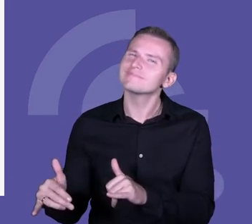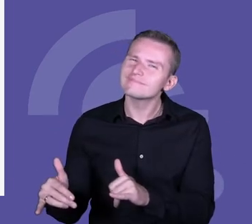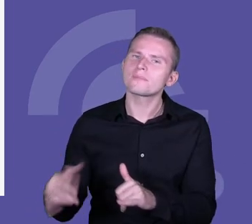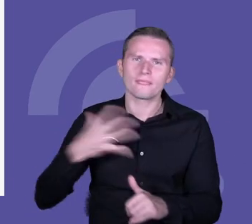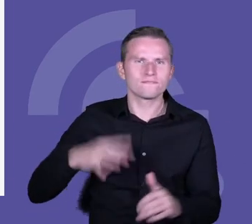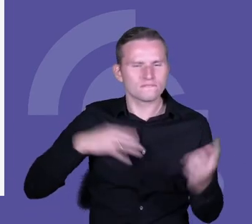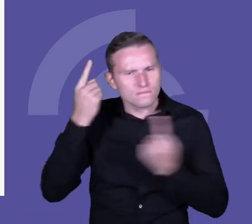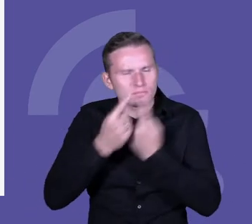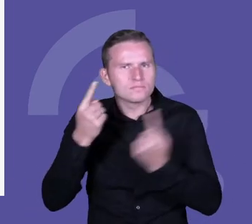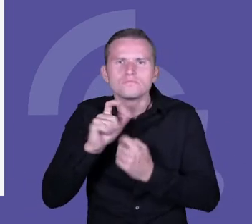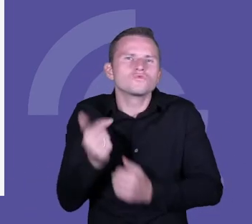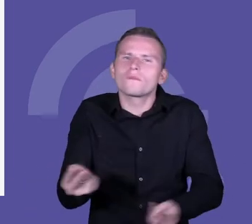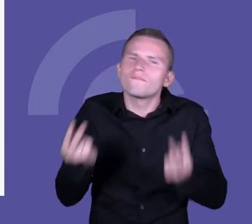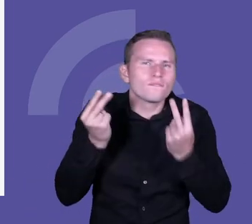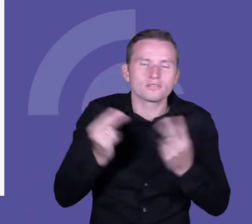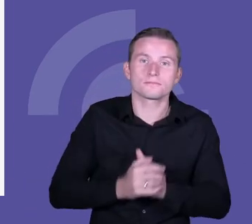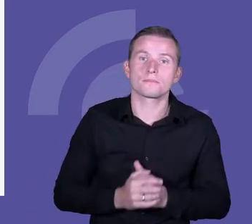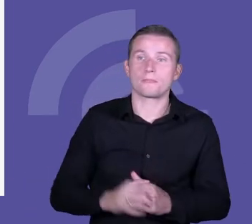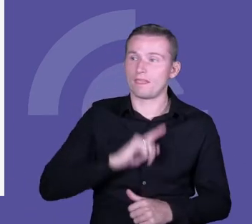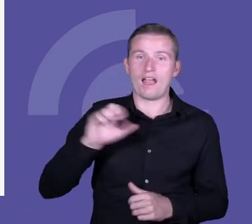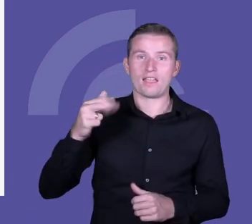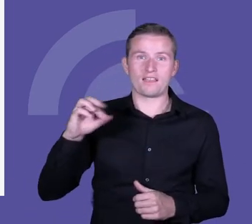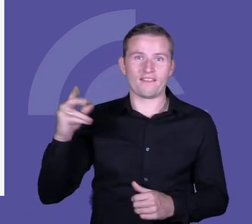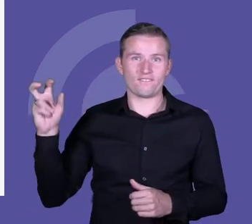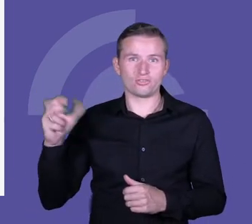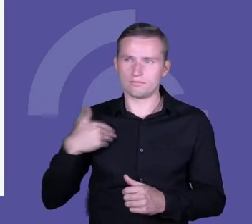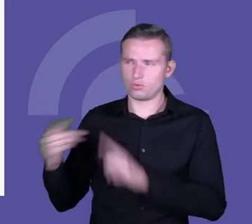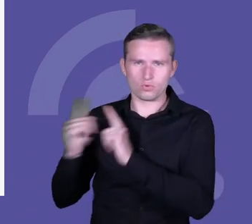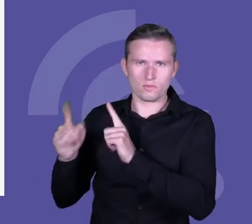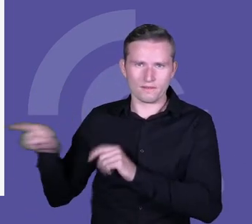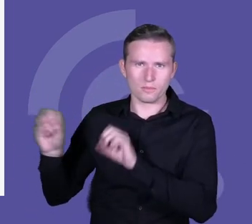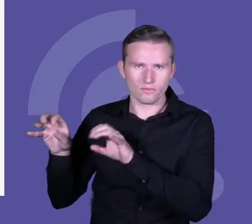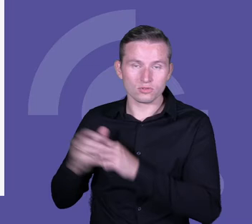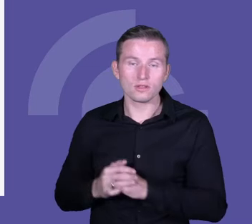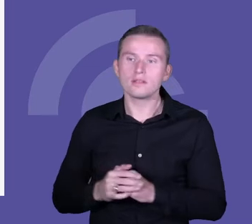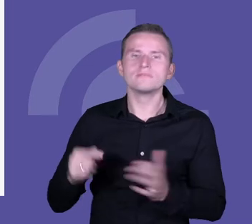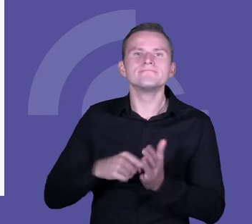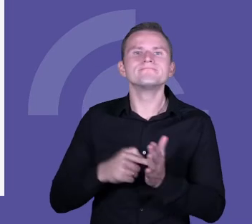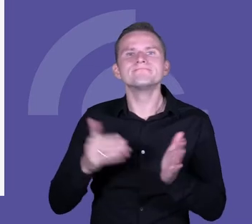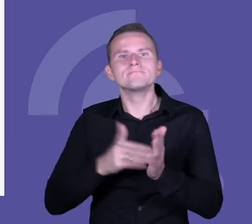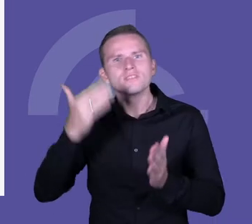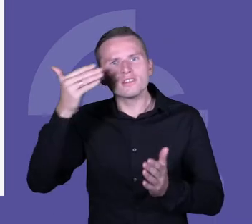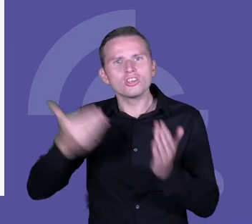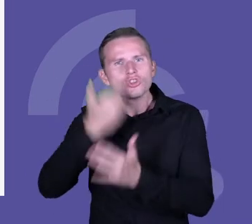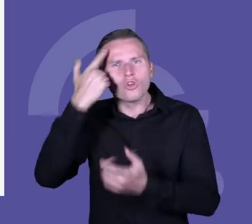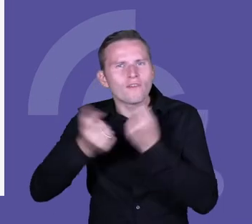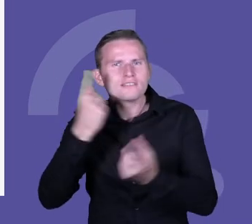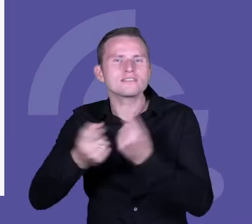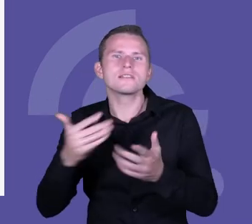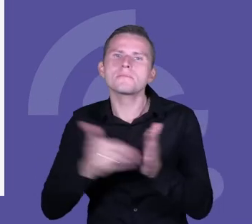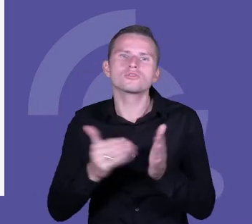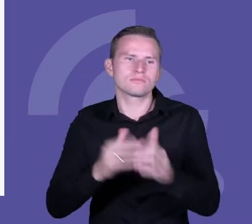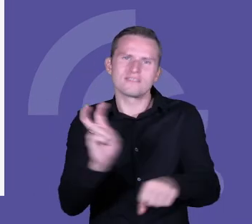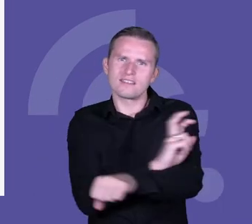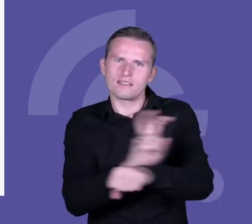rozmawialiśmy z profesorem Mankiewiczem, no to można by powiedzieć, że te kompetencje proinnowacyjne potrzebne do technologii to byłby ten kielich, nie? Co wcześniej pokazałem.